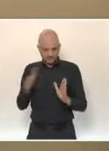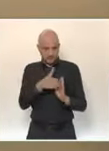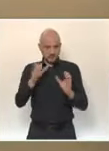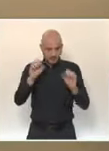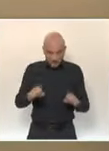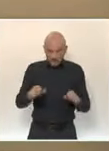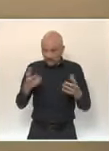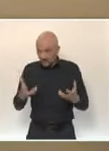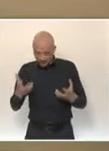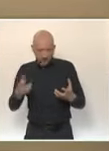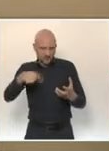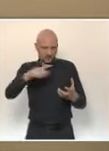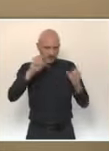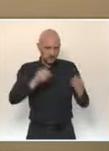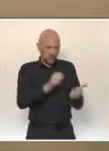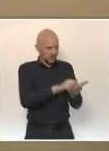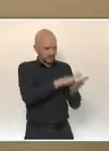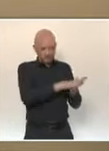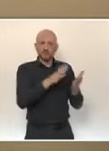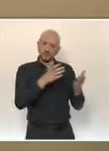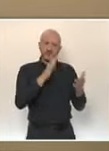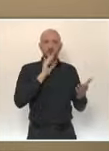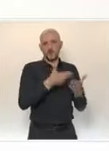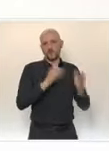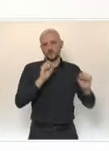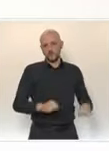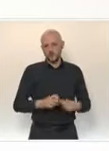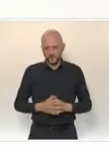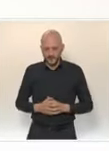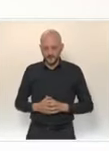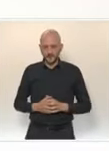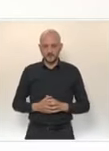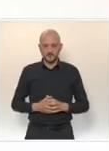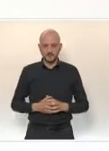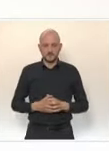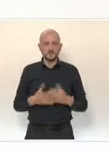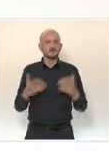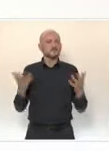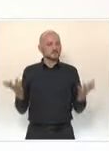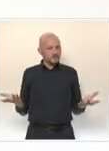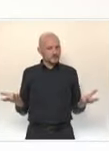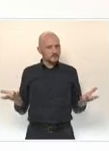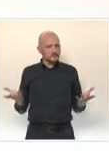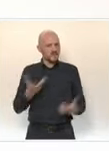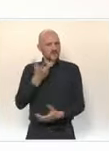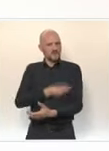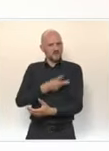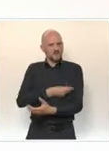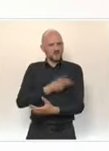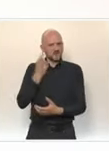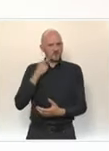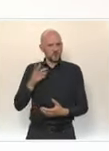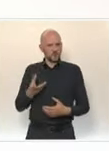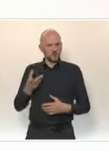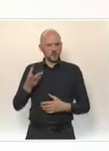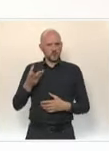allez-vous vacciner les enfants ? Là aussi, c'est une question importante, mais je le dis, elle n'est pas d'actualité à l à laquelle je vous réponds.